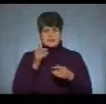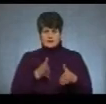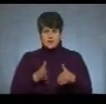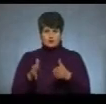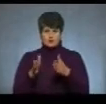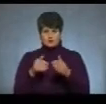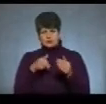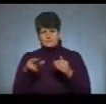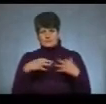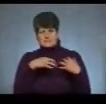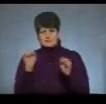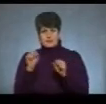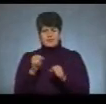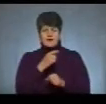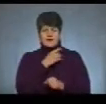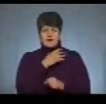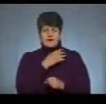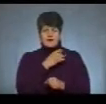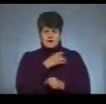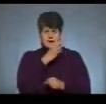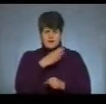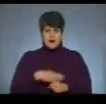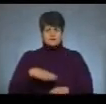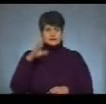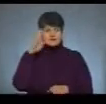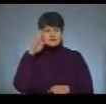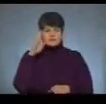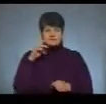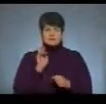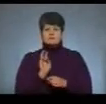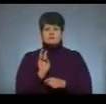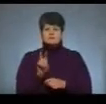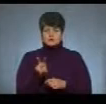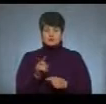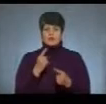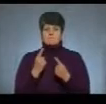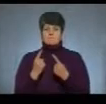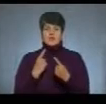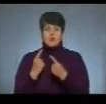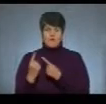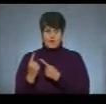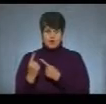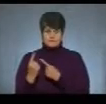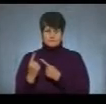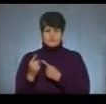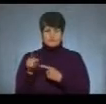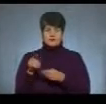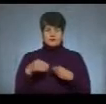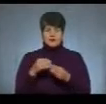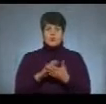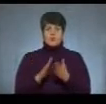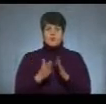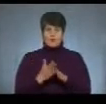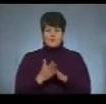вийшли звідси, забрали ранених. Він вийшов до них на переговори, вони поставили умови,